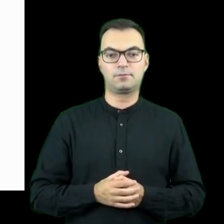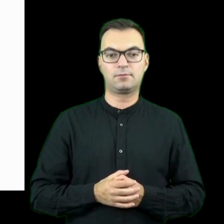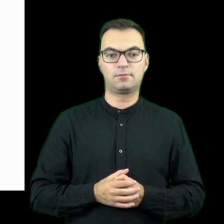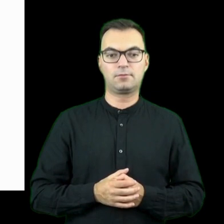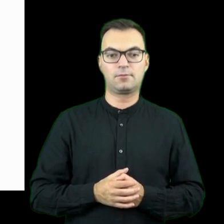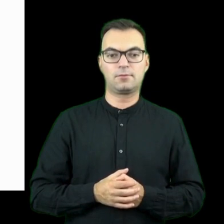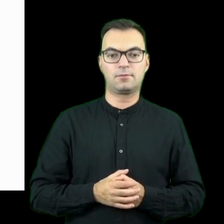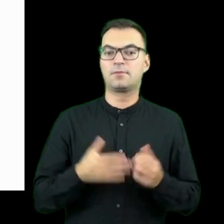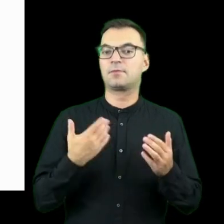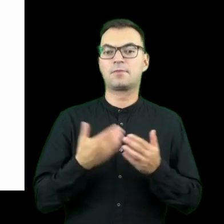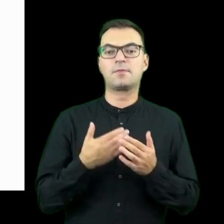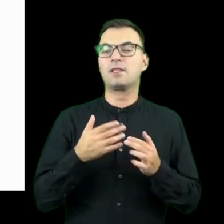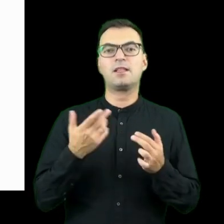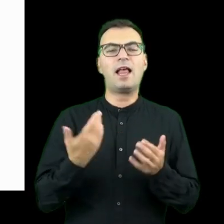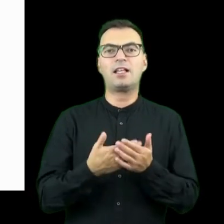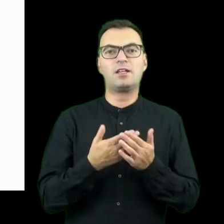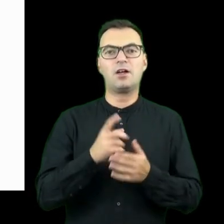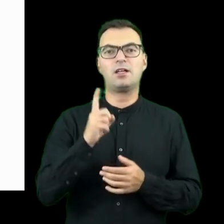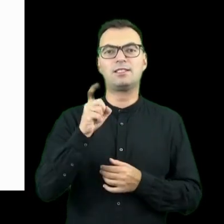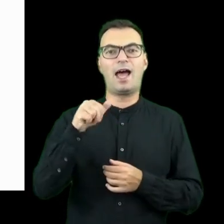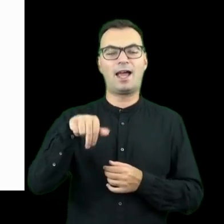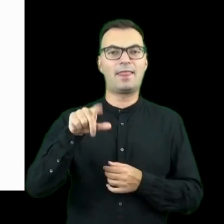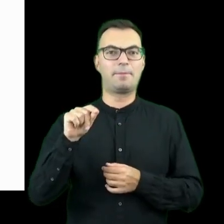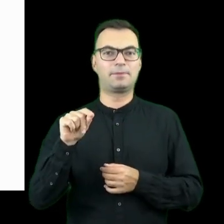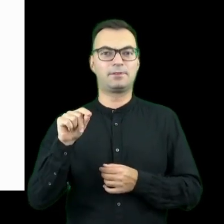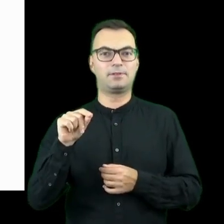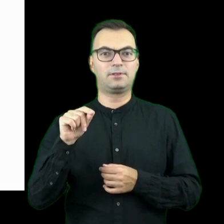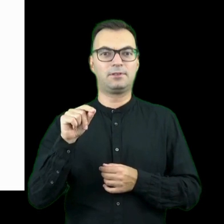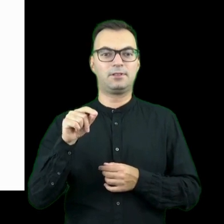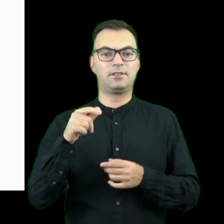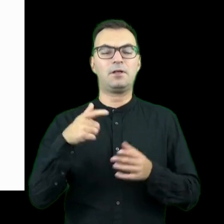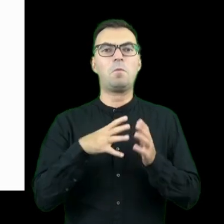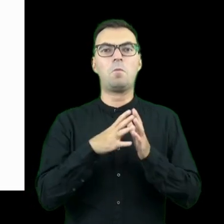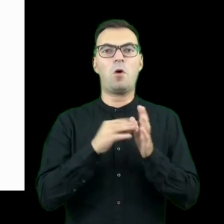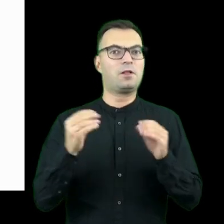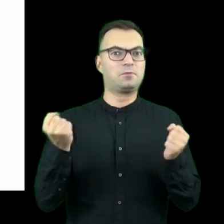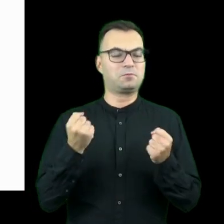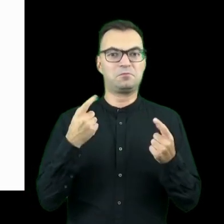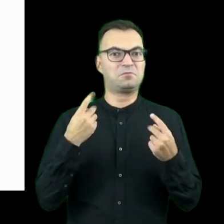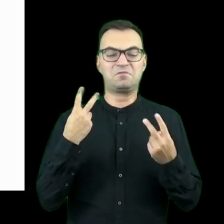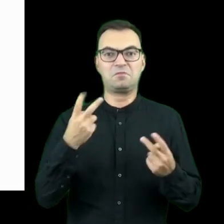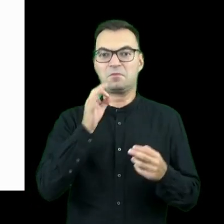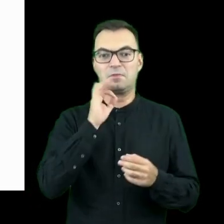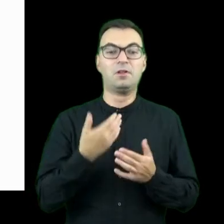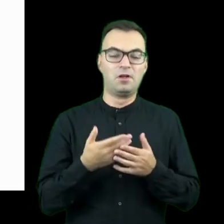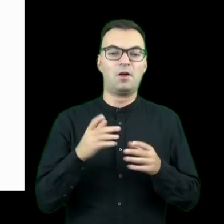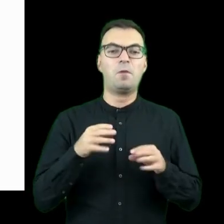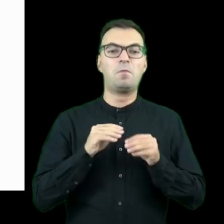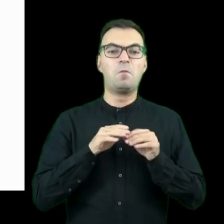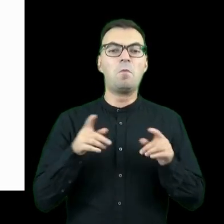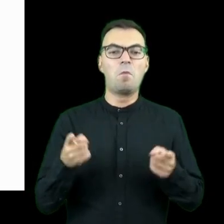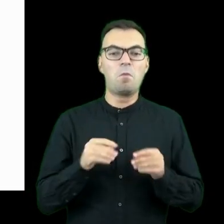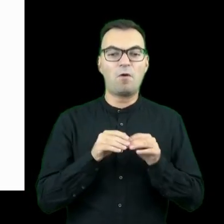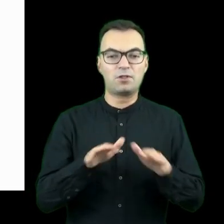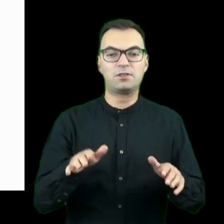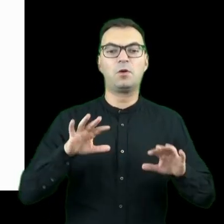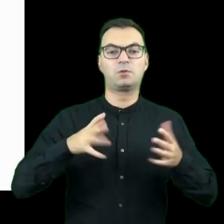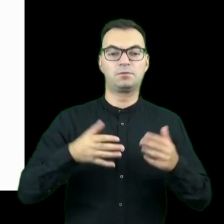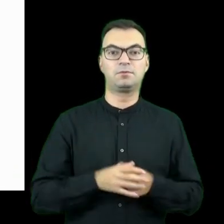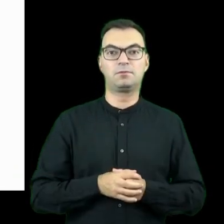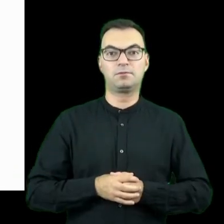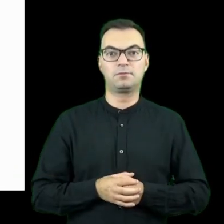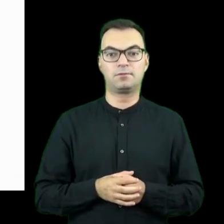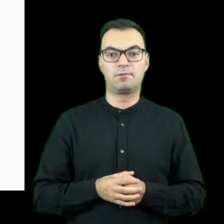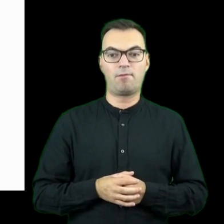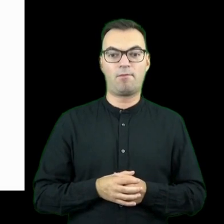esencją takiego startupowego modelu budowania innowacji, to jest upowszechnienie. Czyli startupowy model innowacji zakłada, że